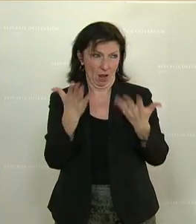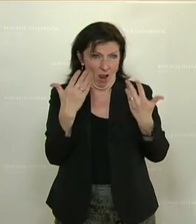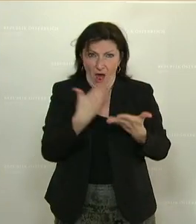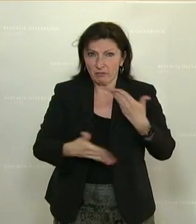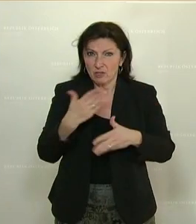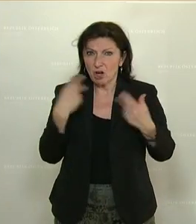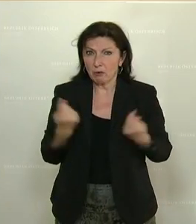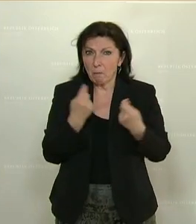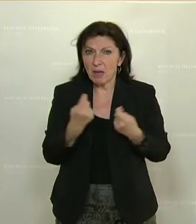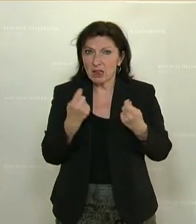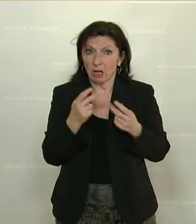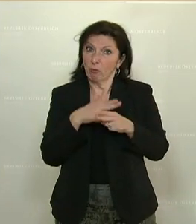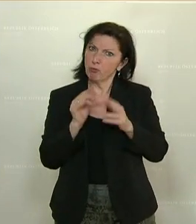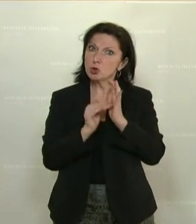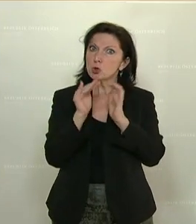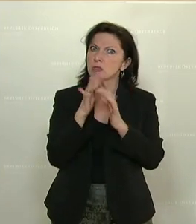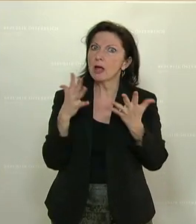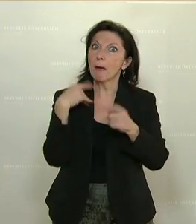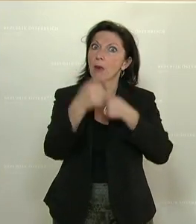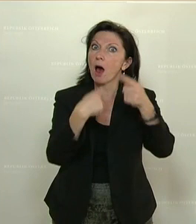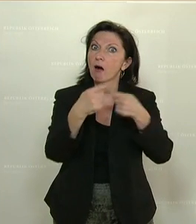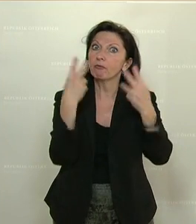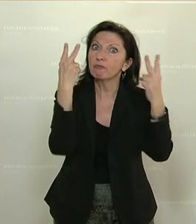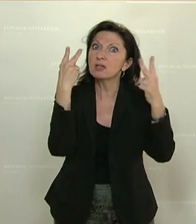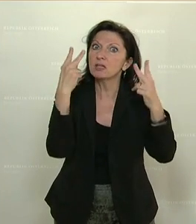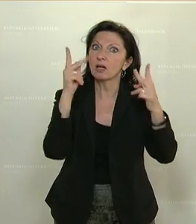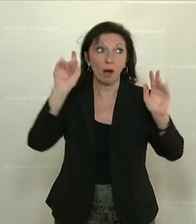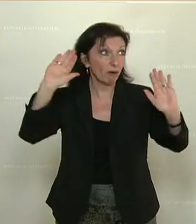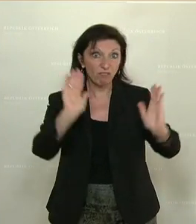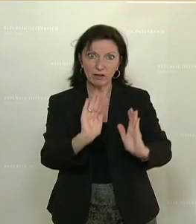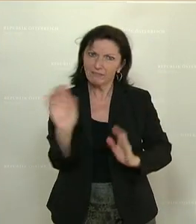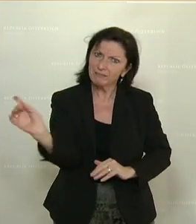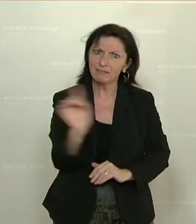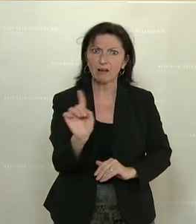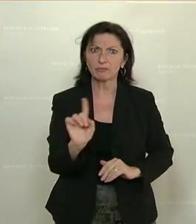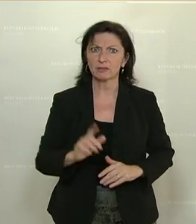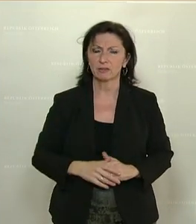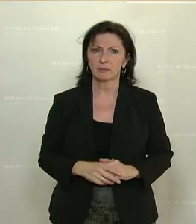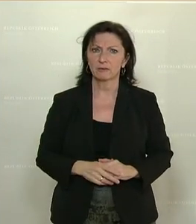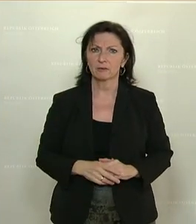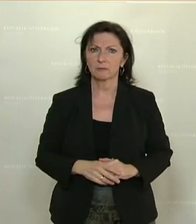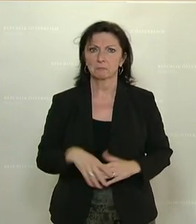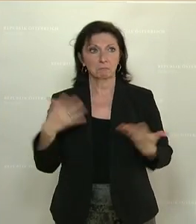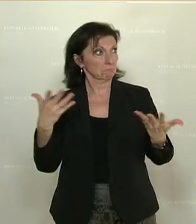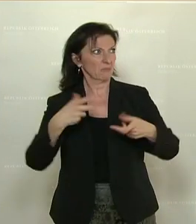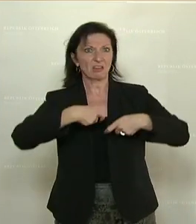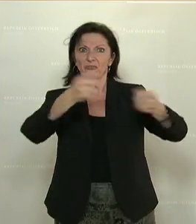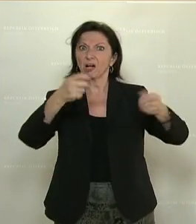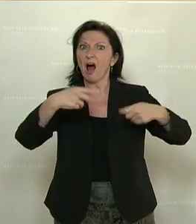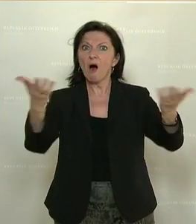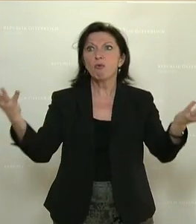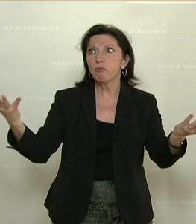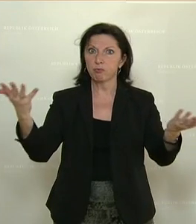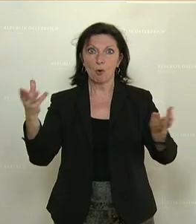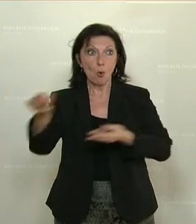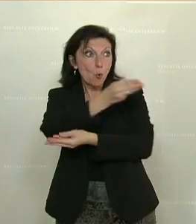Betriebe sind zwar systemrelevant, aber verdienen dürfen sie nichts. Die Absatzmärkte und damit auch die